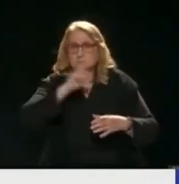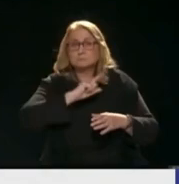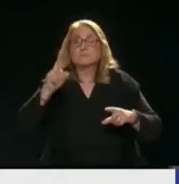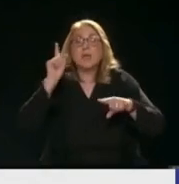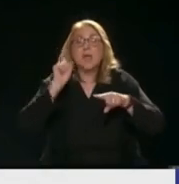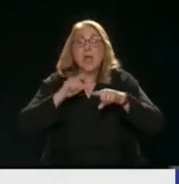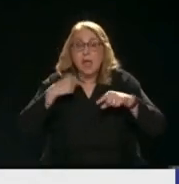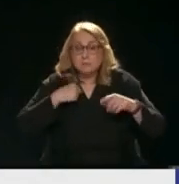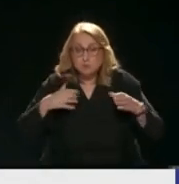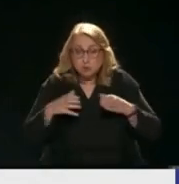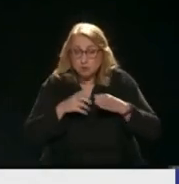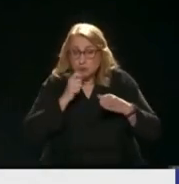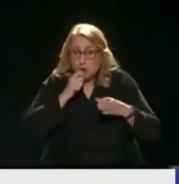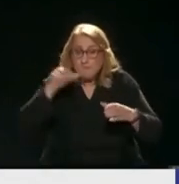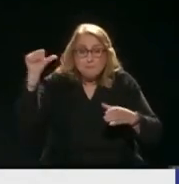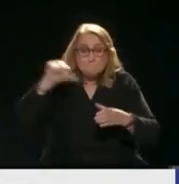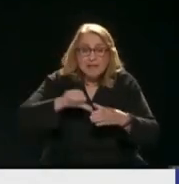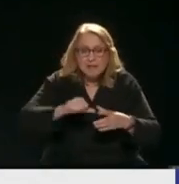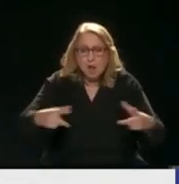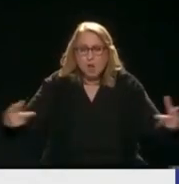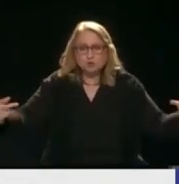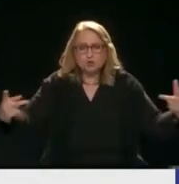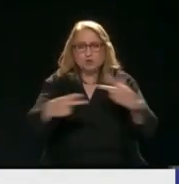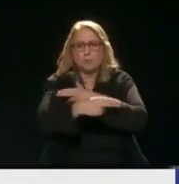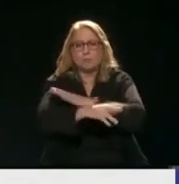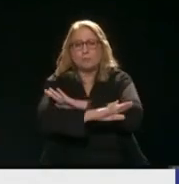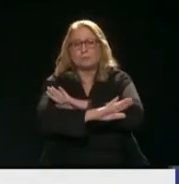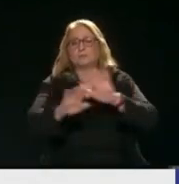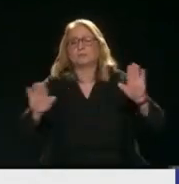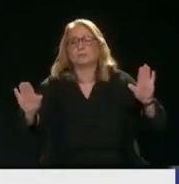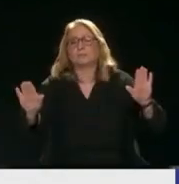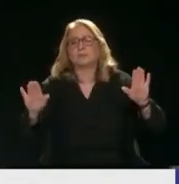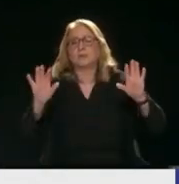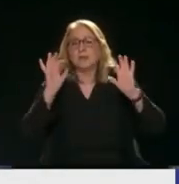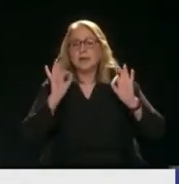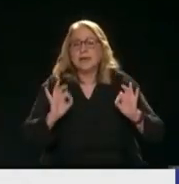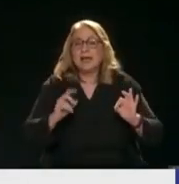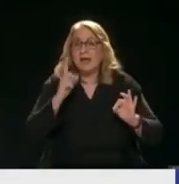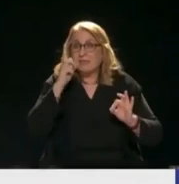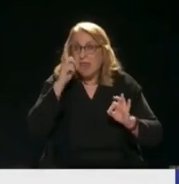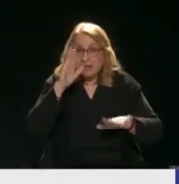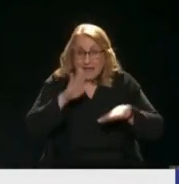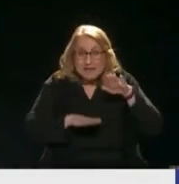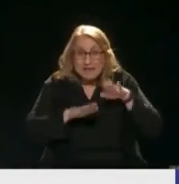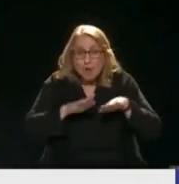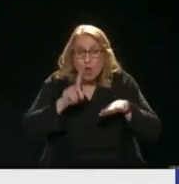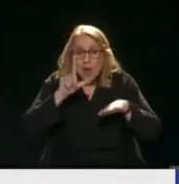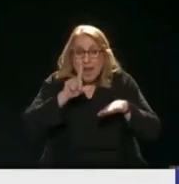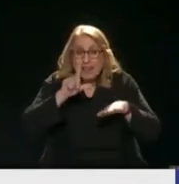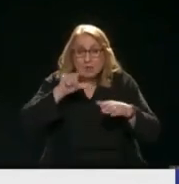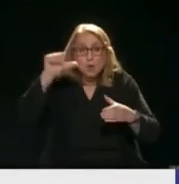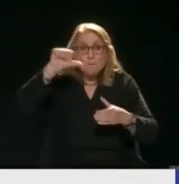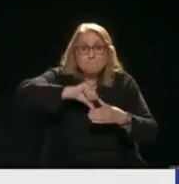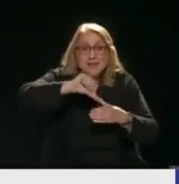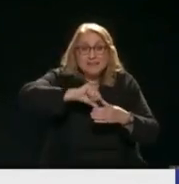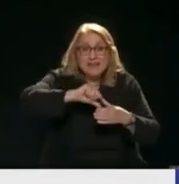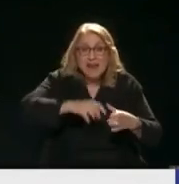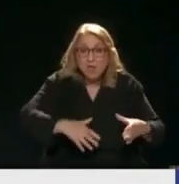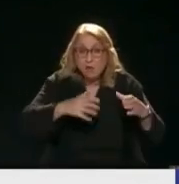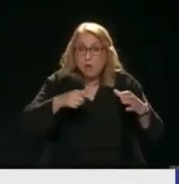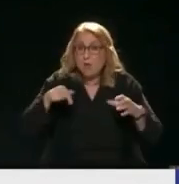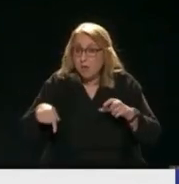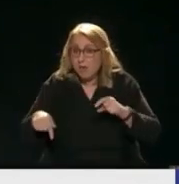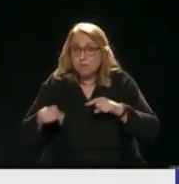Συνέλευση Δεν χρειαζόμαστε χρήματα το πετρέλο Μα πληρωνόμαστε Κάθε πετρέλαιο κιλό λίτρο που βγαίνει στον πλανήτη Η